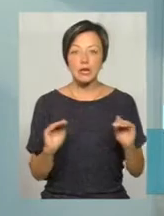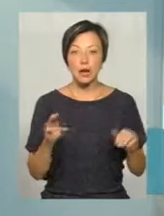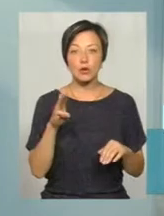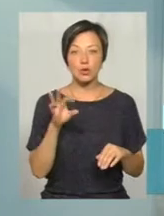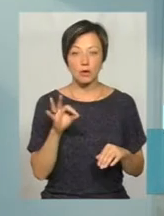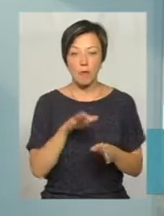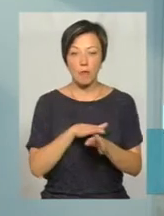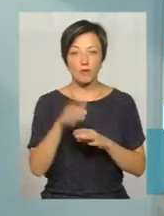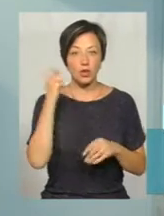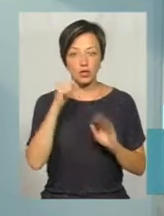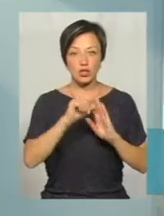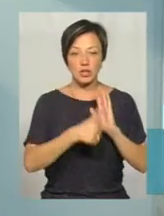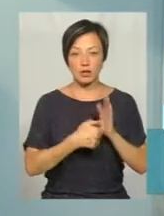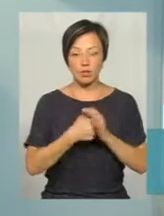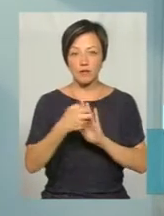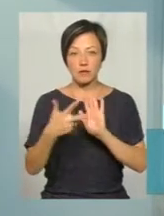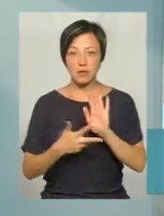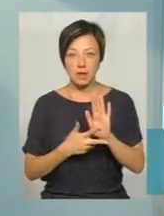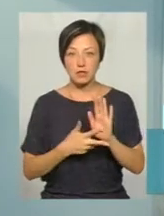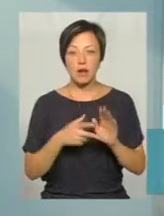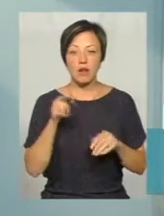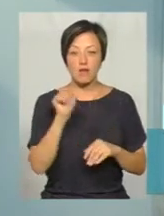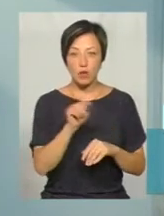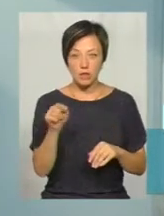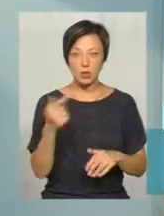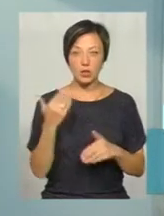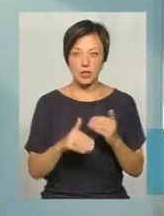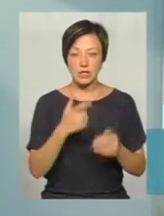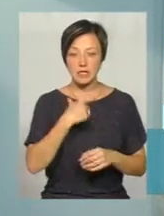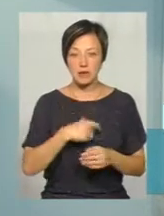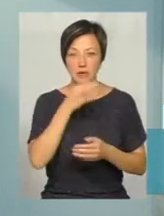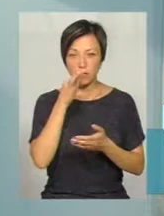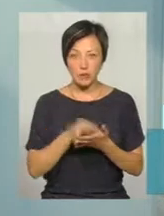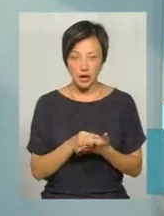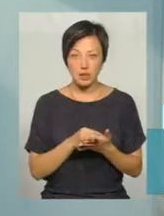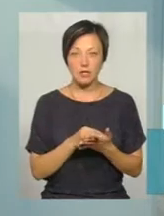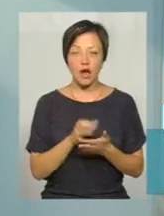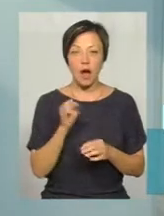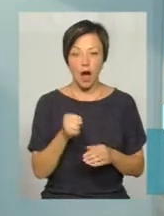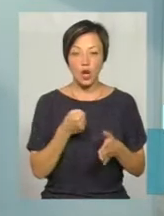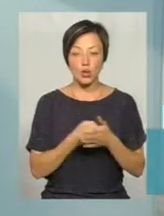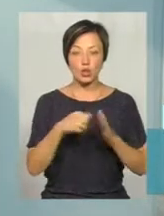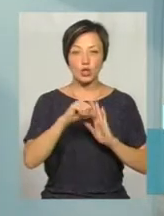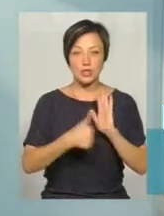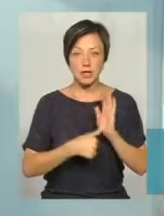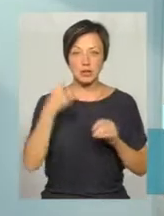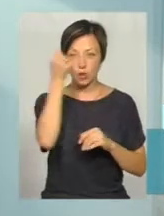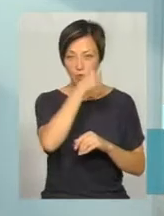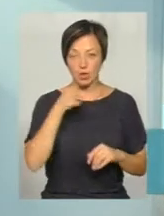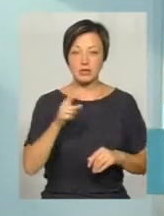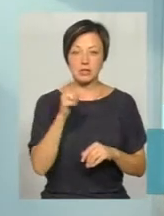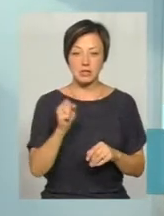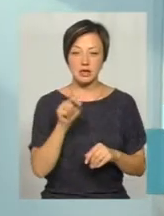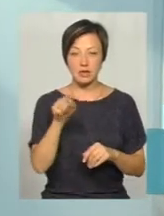неповнолітніх, 16 до 18, вони несуть вже за себе адміністративну відповідальність, а до 16 років за